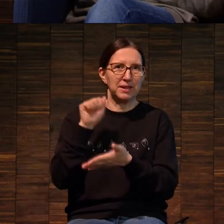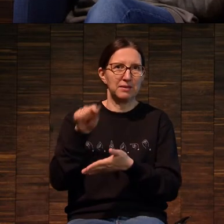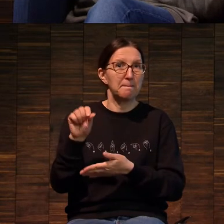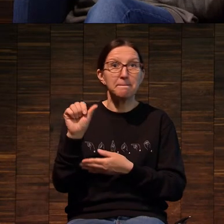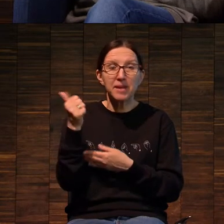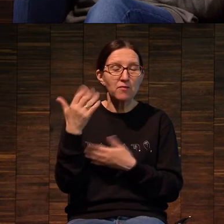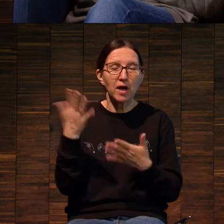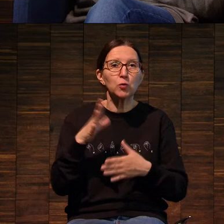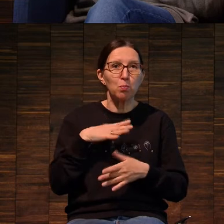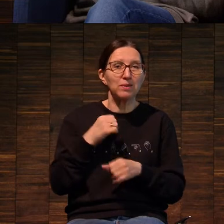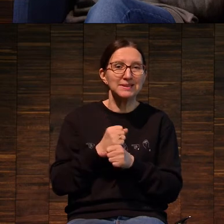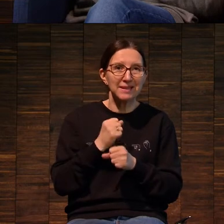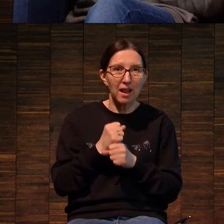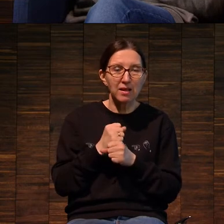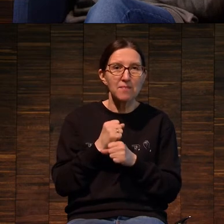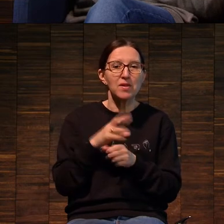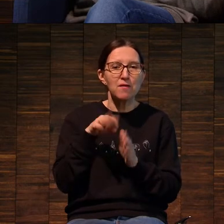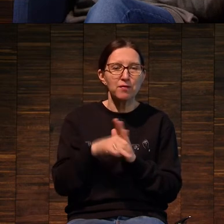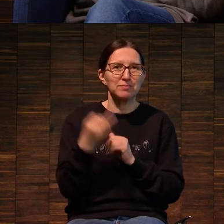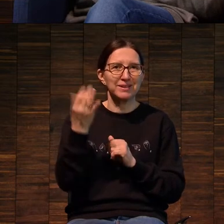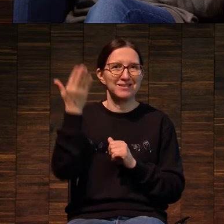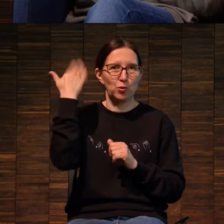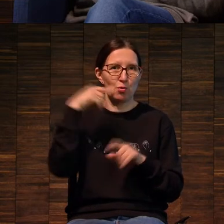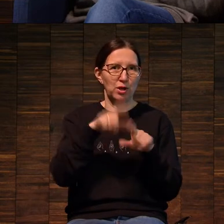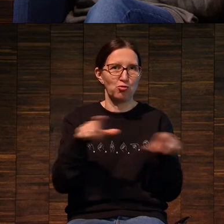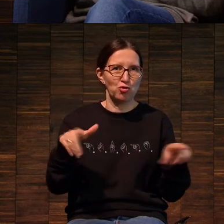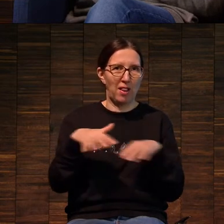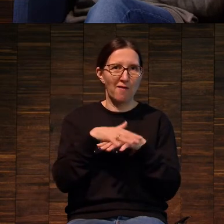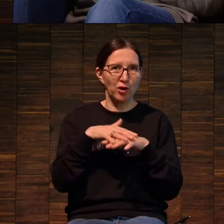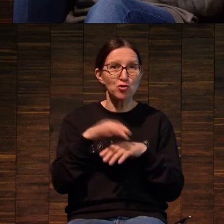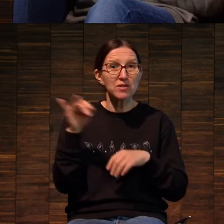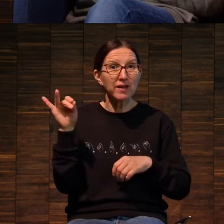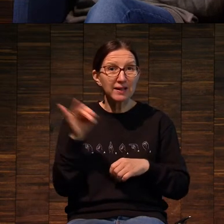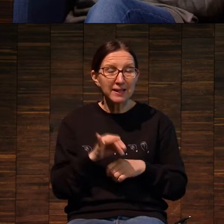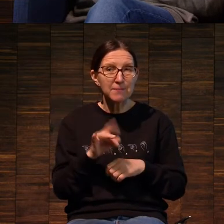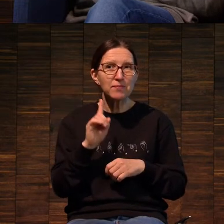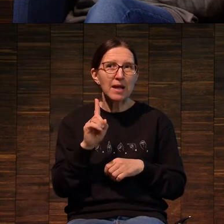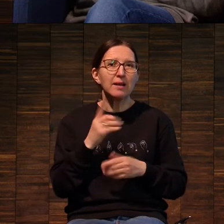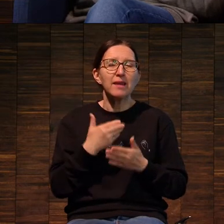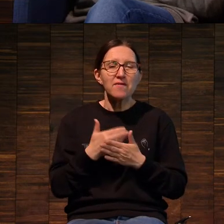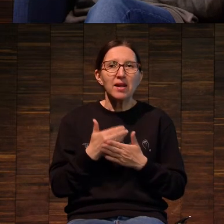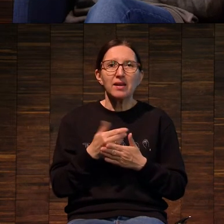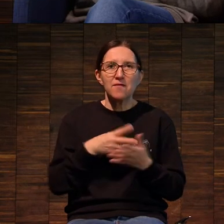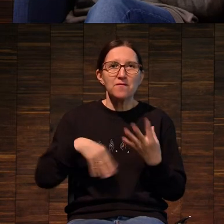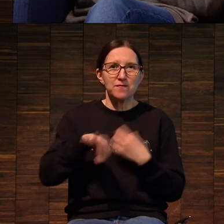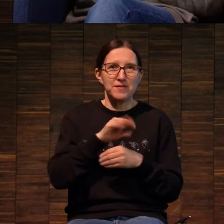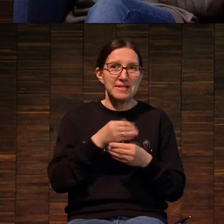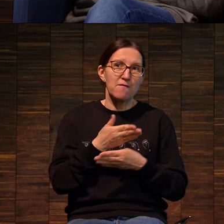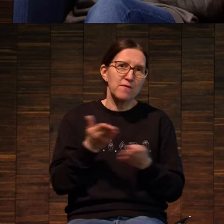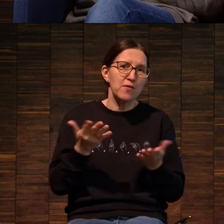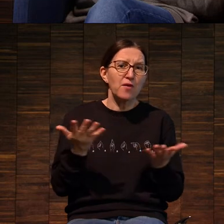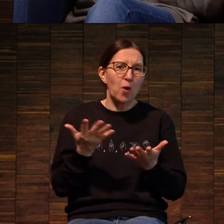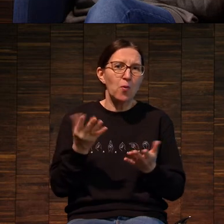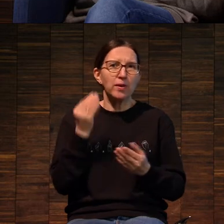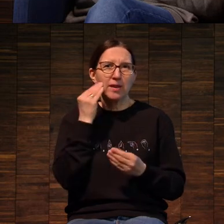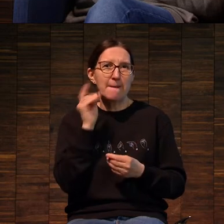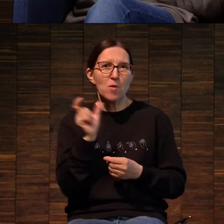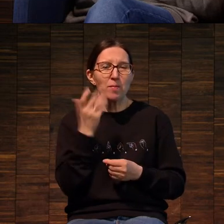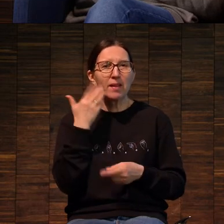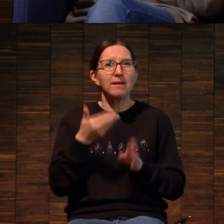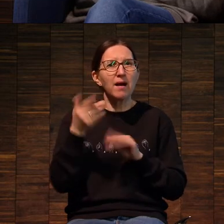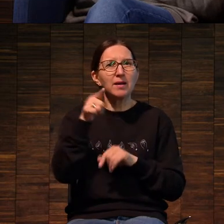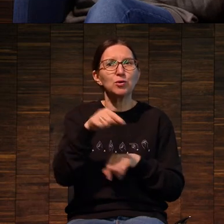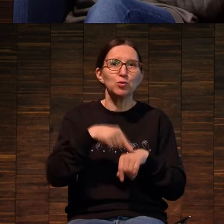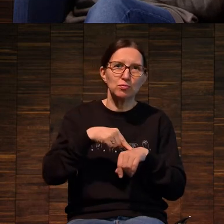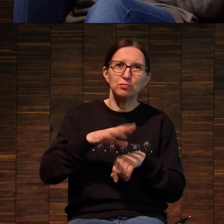отпечаток, который был сделан в истории человечества. И, наверное, вы все в какой-то момент когда-то